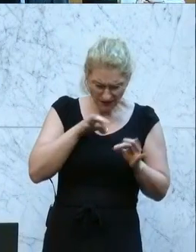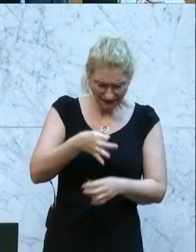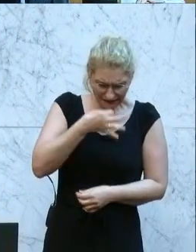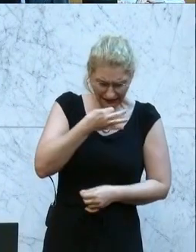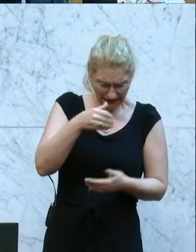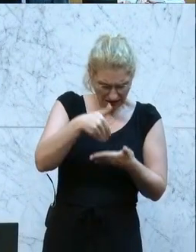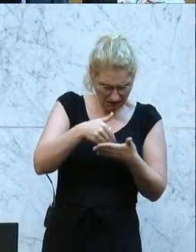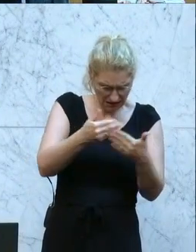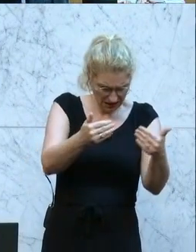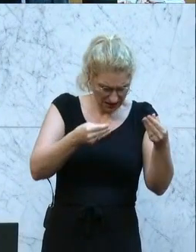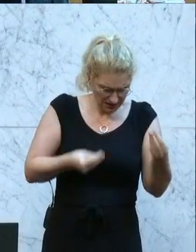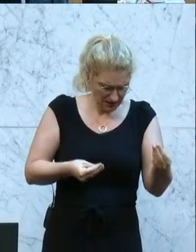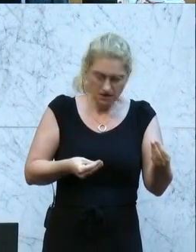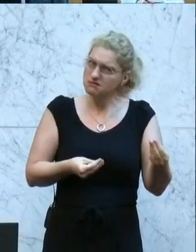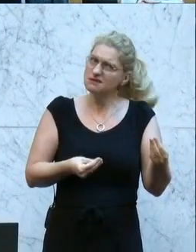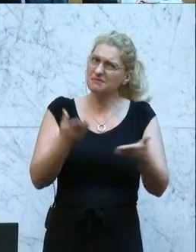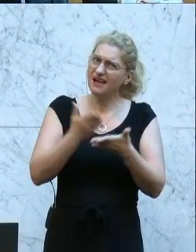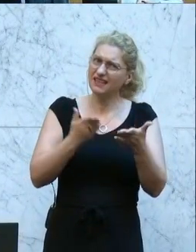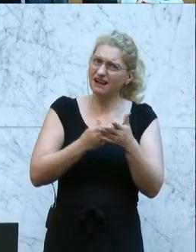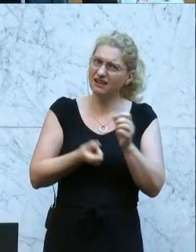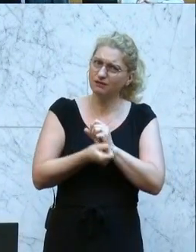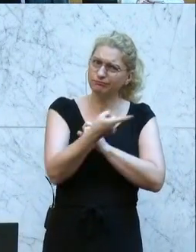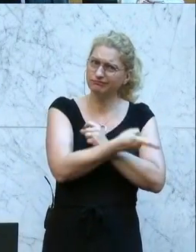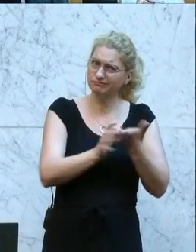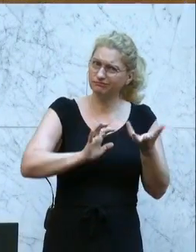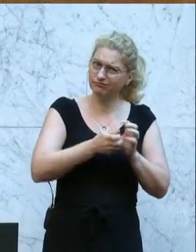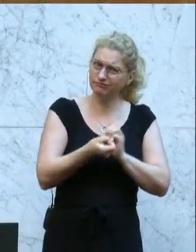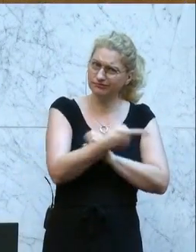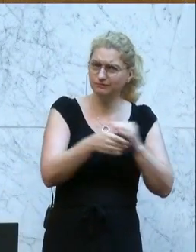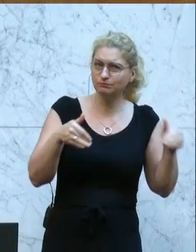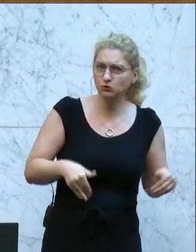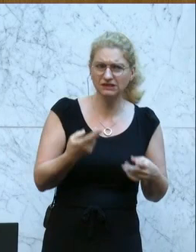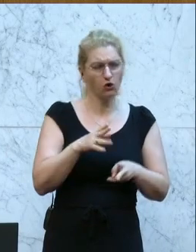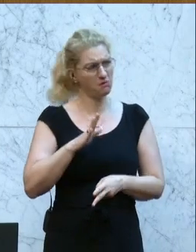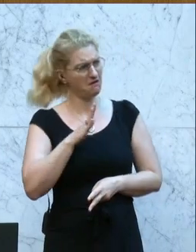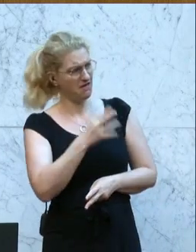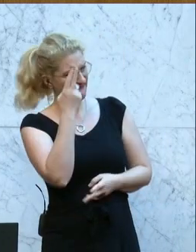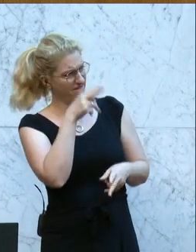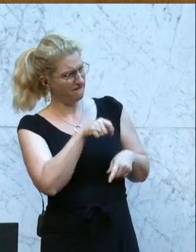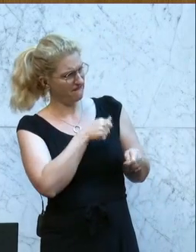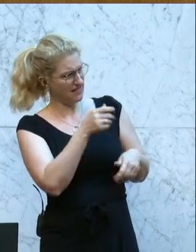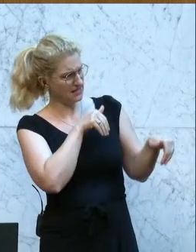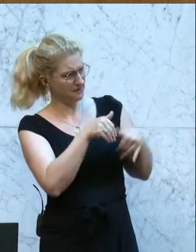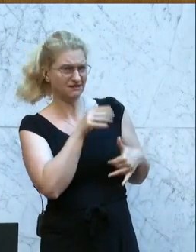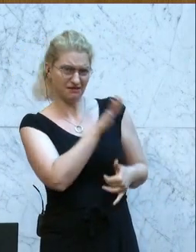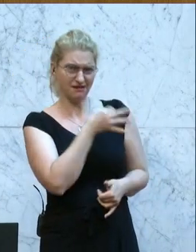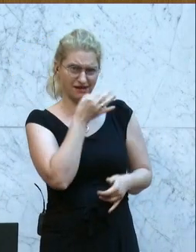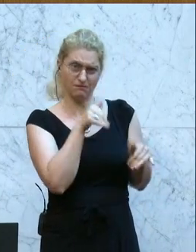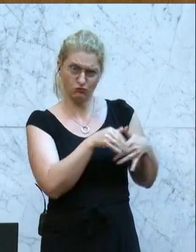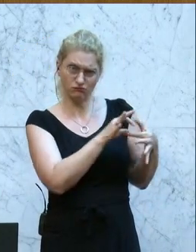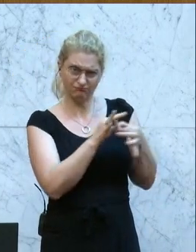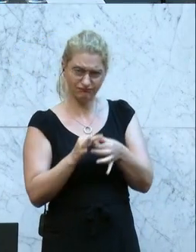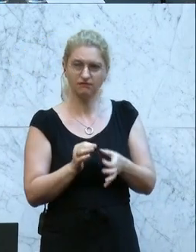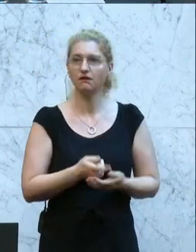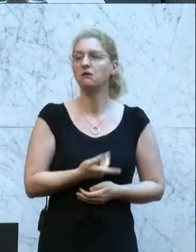muss aber Sie leider zum Teil verwerfen, weil, Herr Finanzminister, man muss ja fast auf Ihre Wortmeldung heute hier eingehen. Gerne, sagen